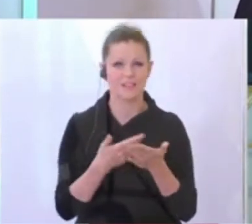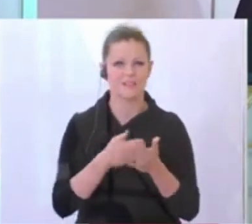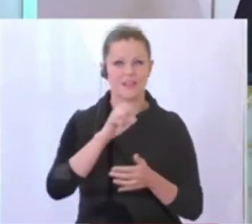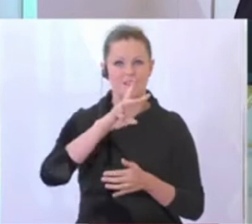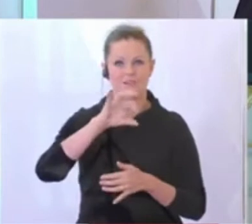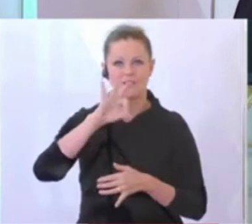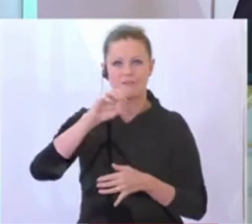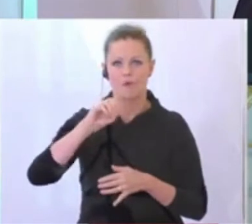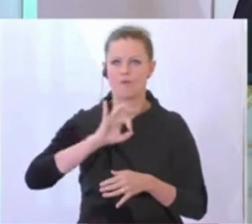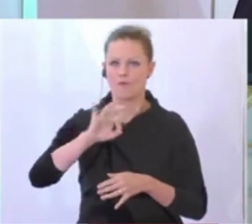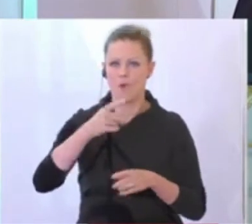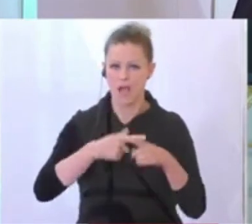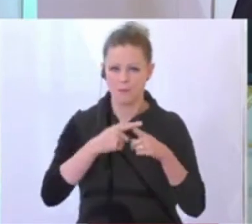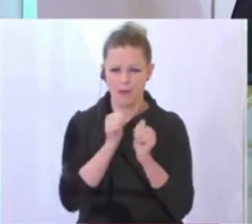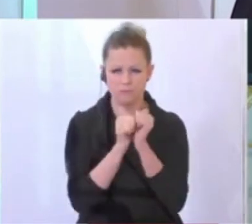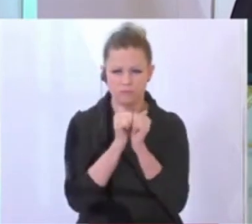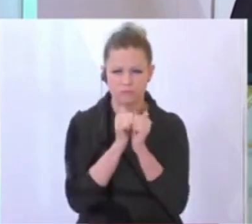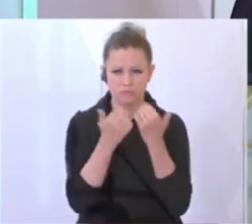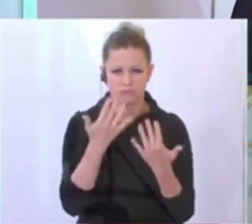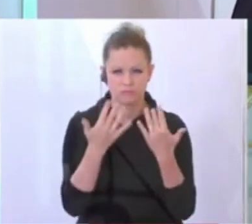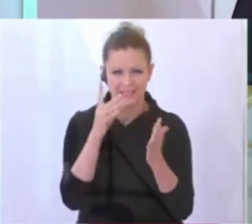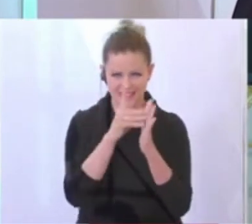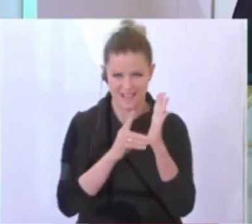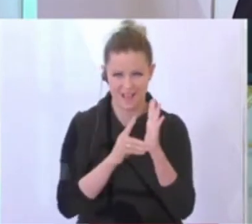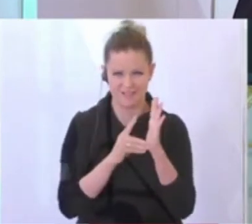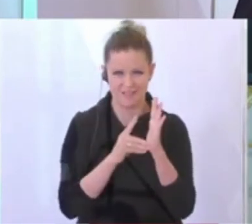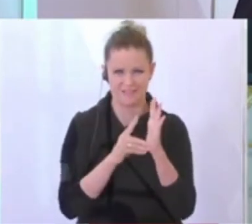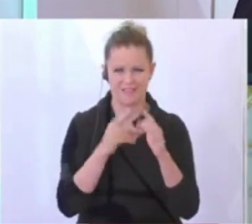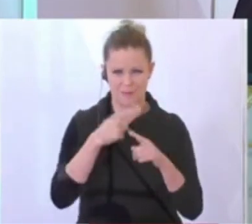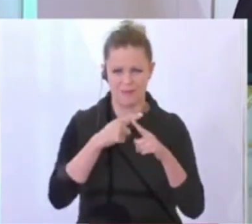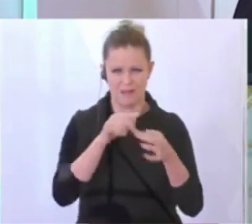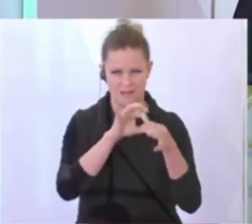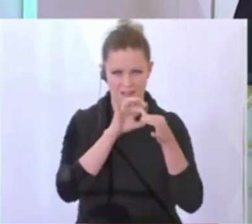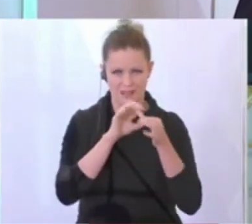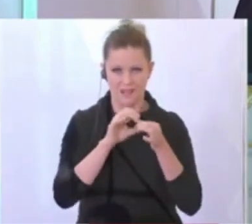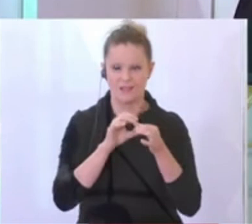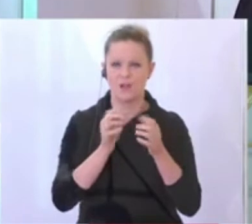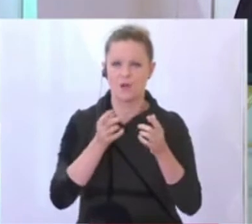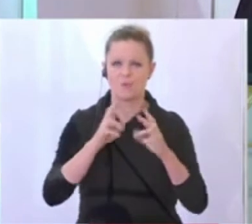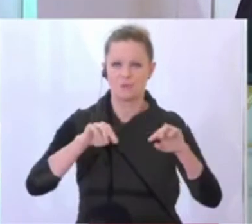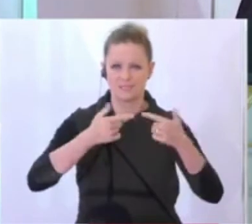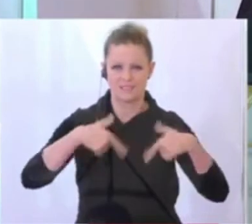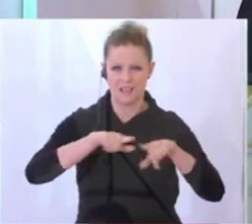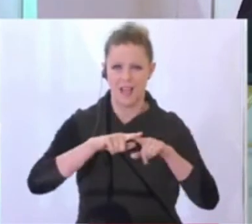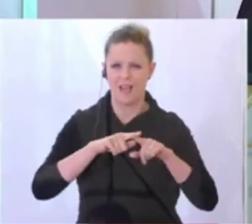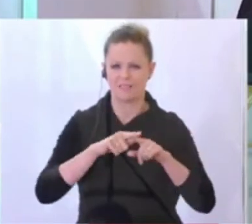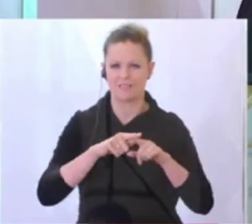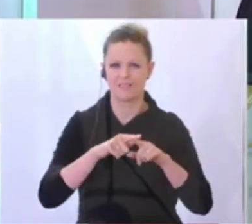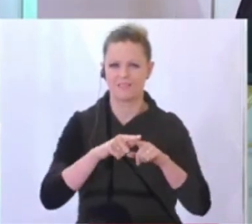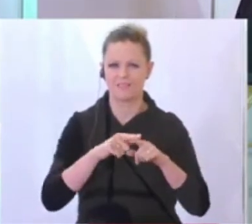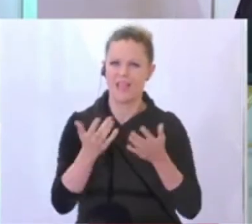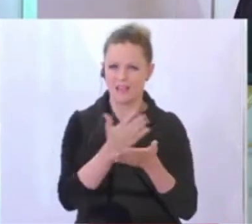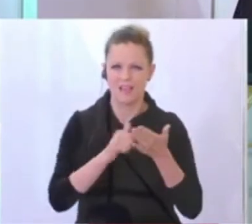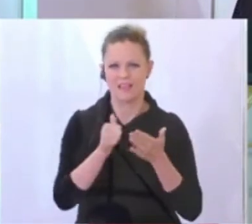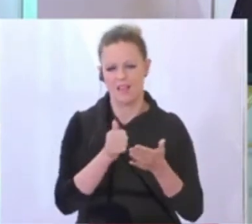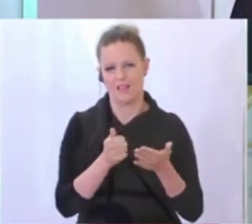hat für April gerechnet, also mit Daten aus April, dass die Länder bei den Ertragsanteilen ein Minus von etwa 7